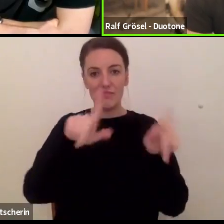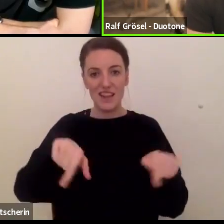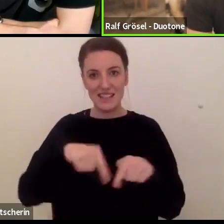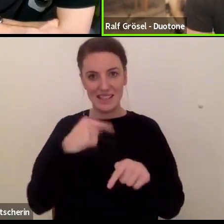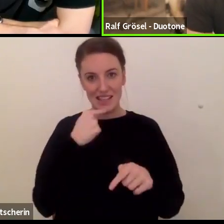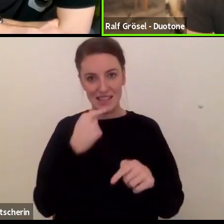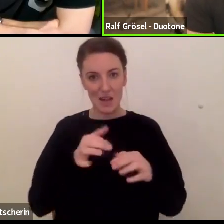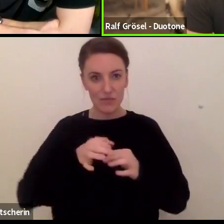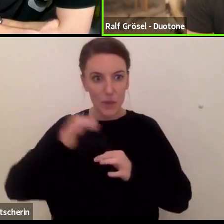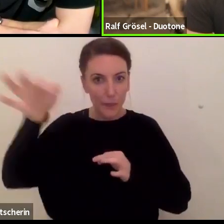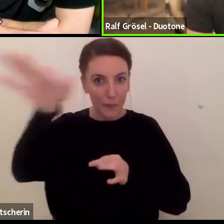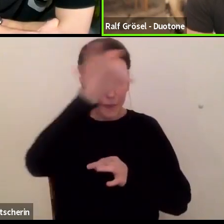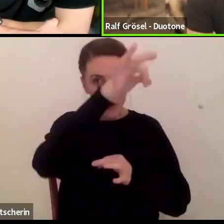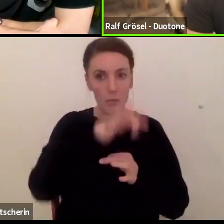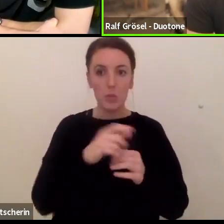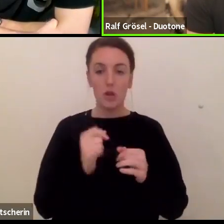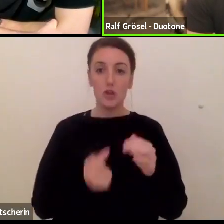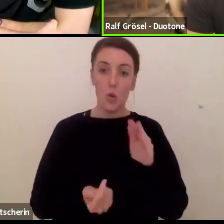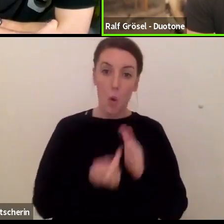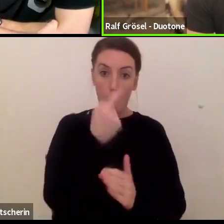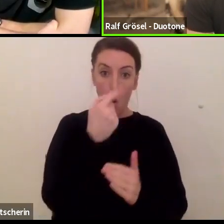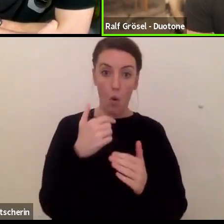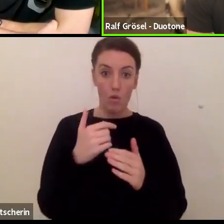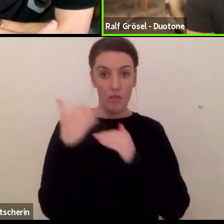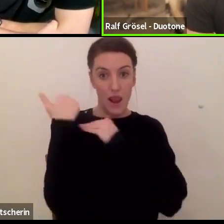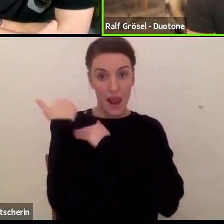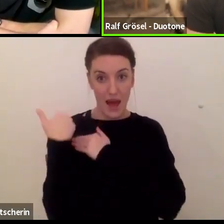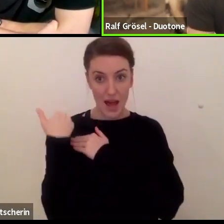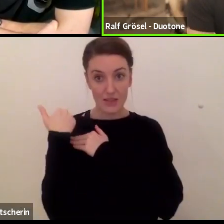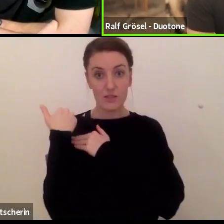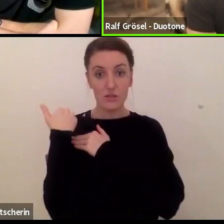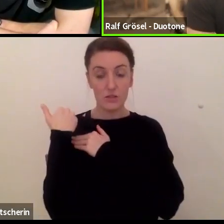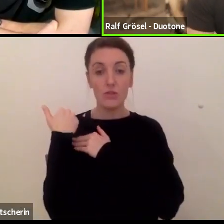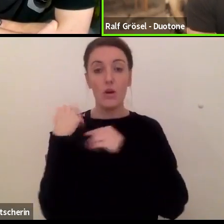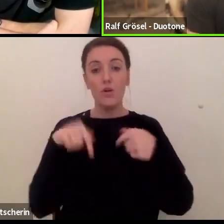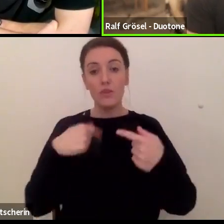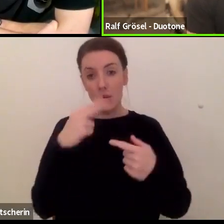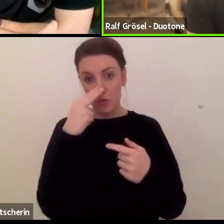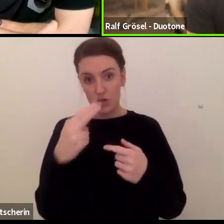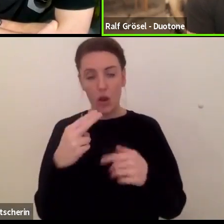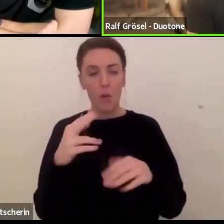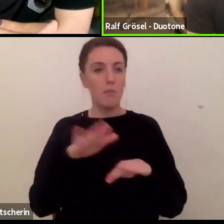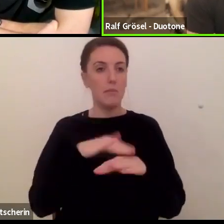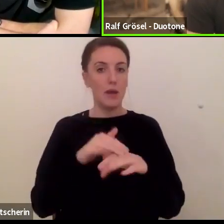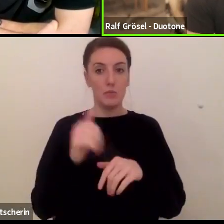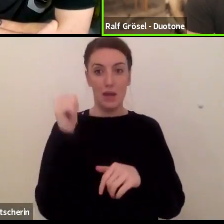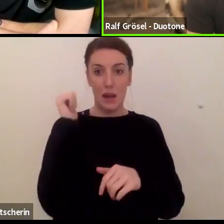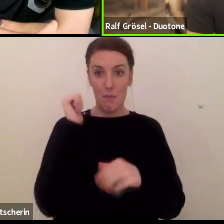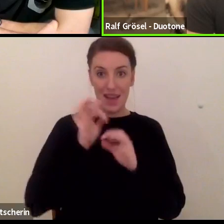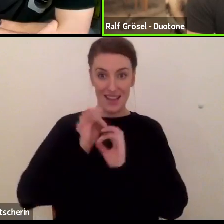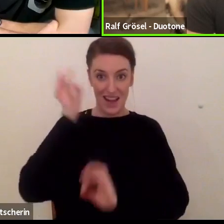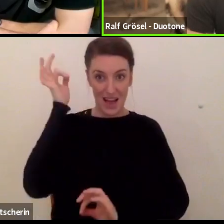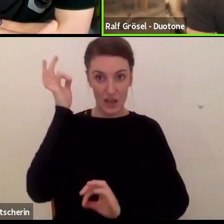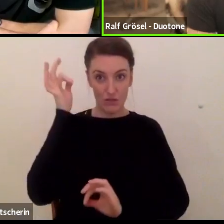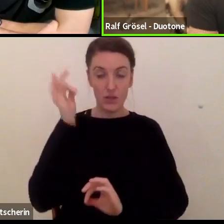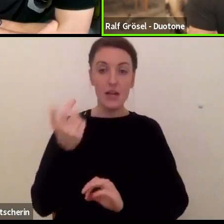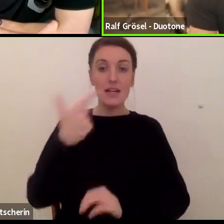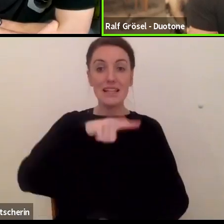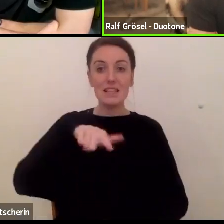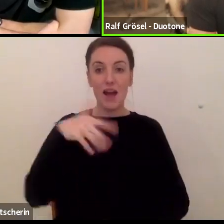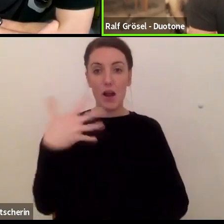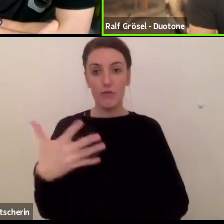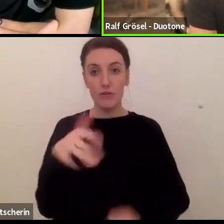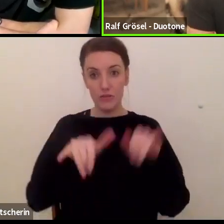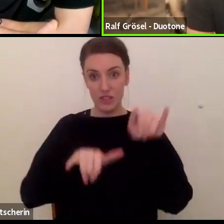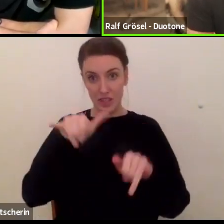Hochlast, die sie haben muss, ist eben überdimensioniert. Machen wir mal ein Beispiel. Die Backline halten 250 Kilogramm Hochlacht aus. Die